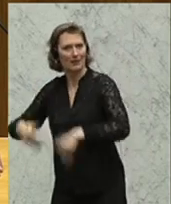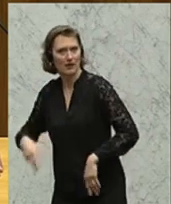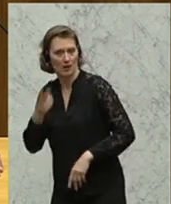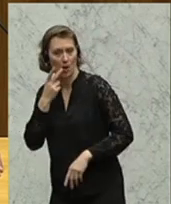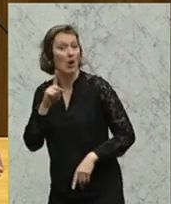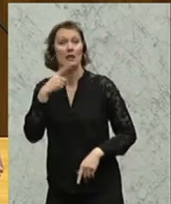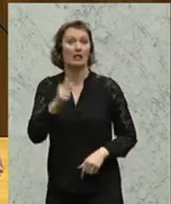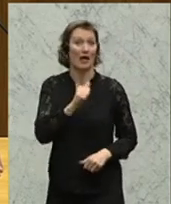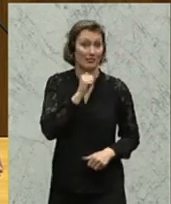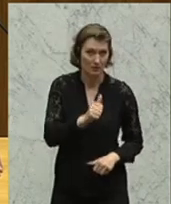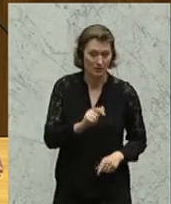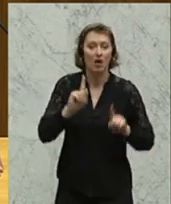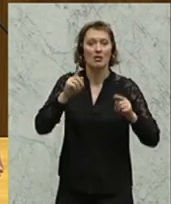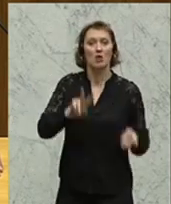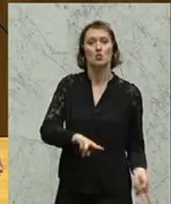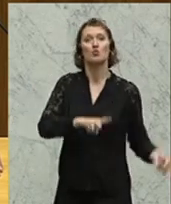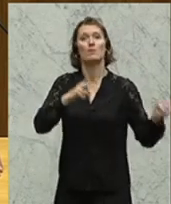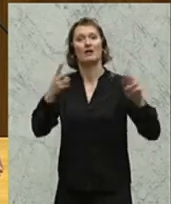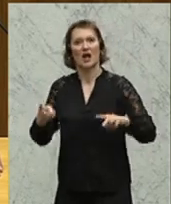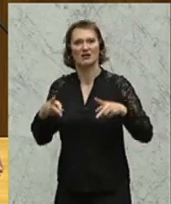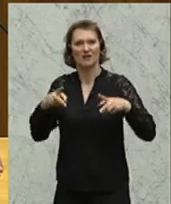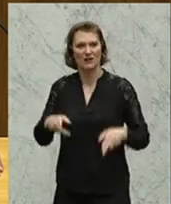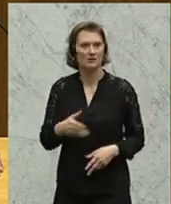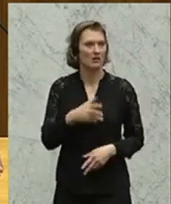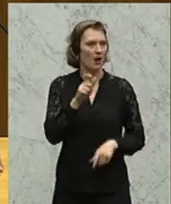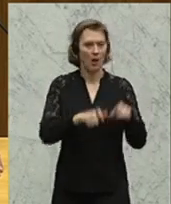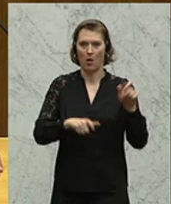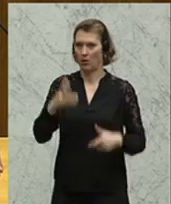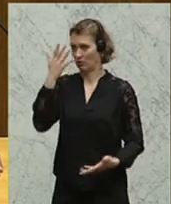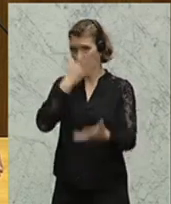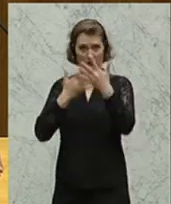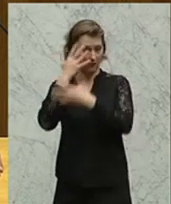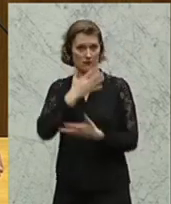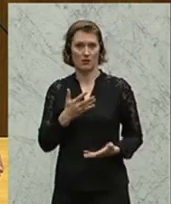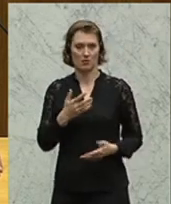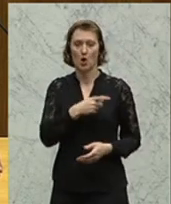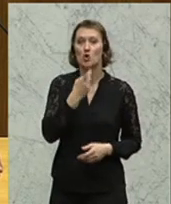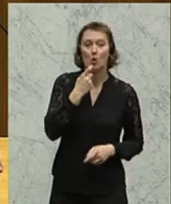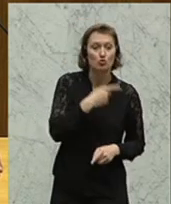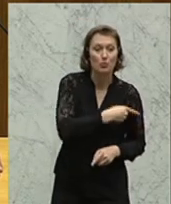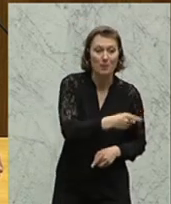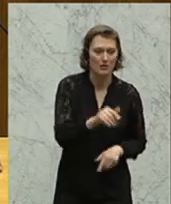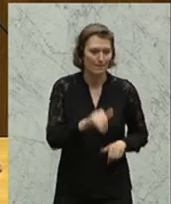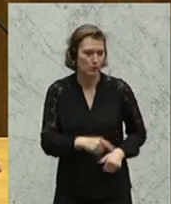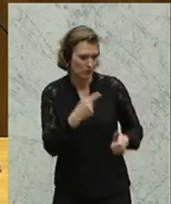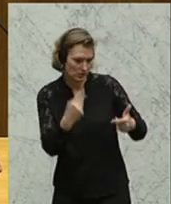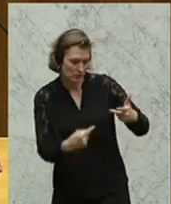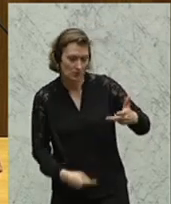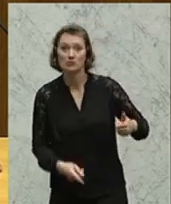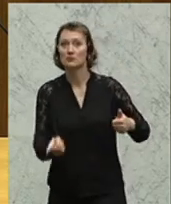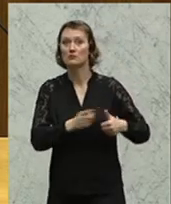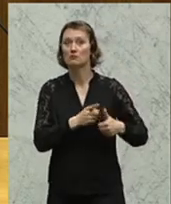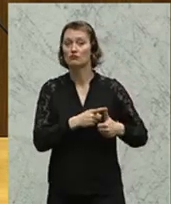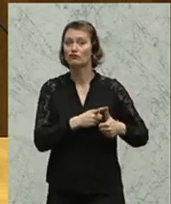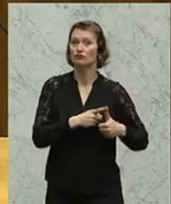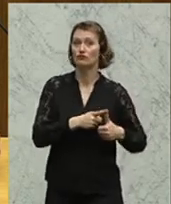nicht abtrennen. Da gibt es eine Übergangsfrist, da kann sich auch kein Mensch darauf einstellen. Die Konsumenten werden entmündigt, weil man ihnen vorschreibt, erstens